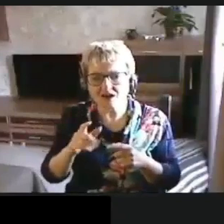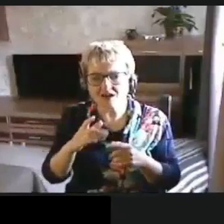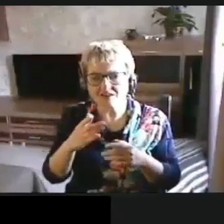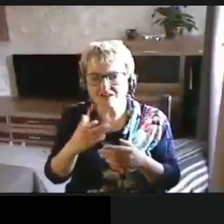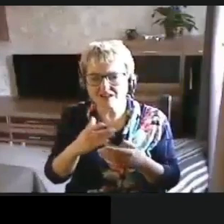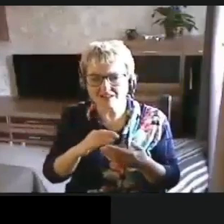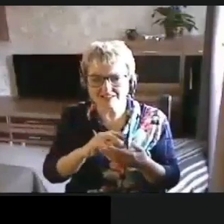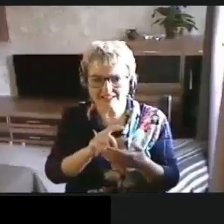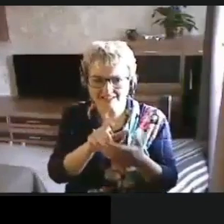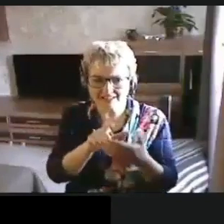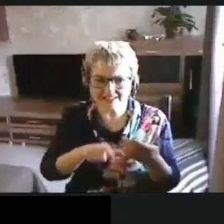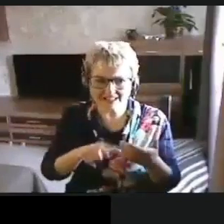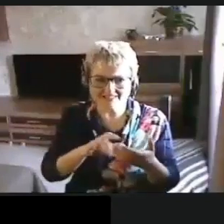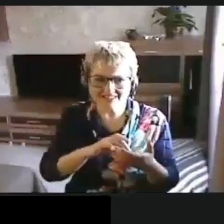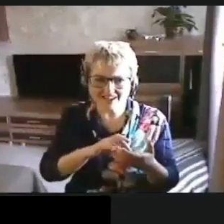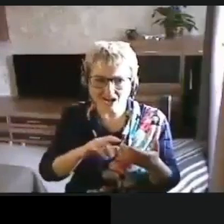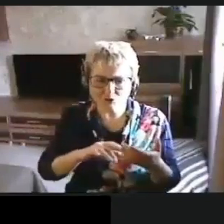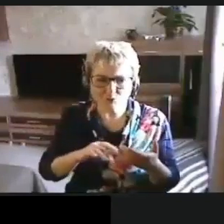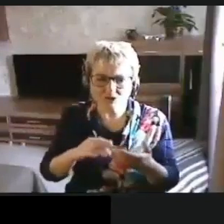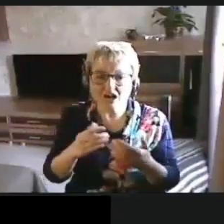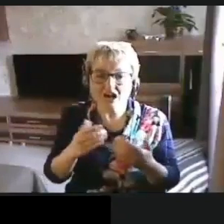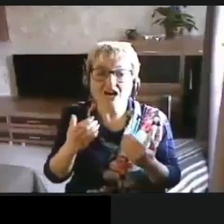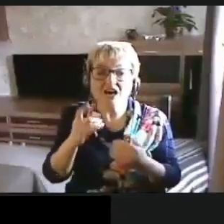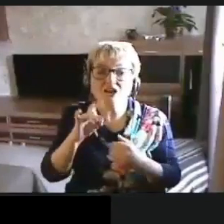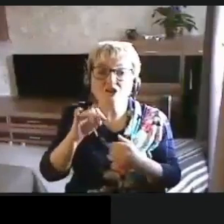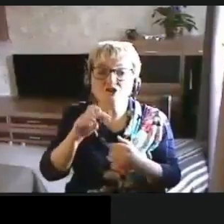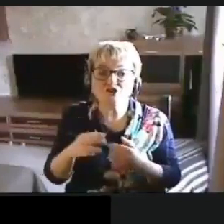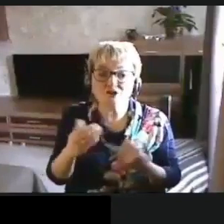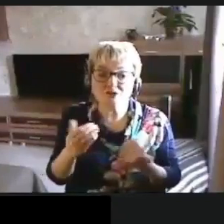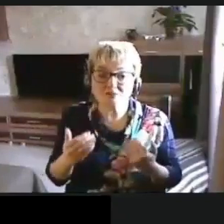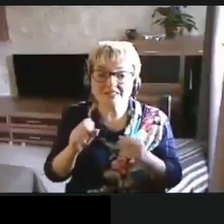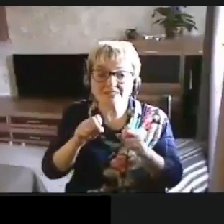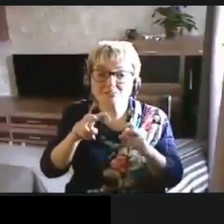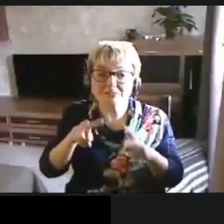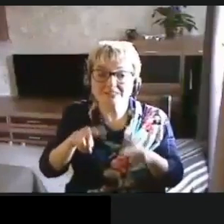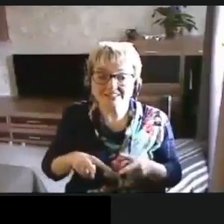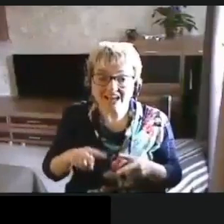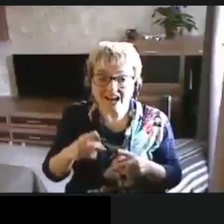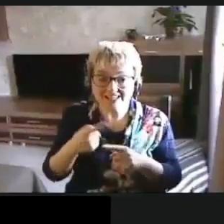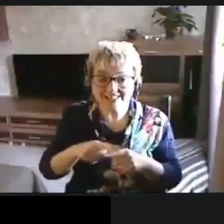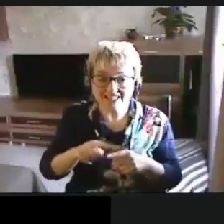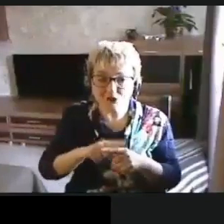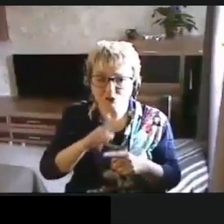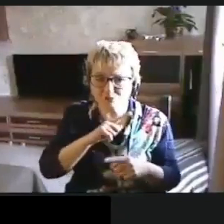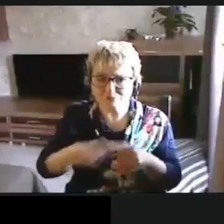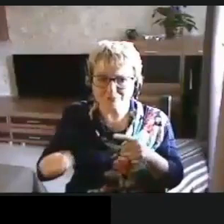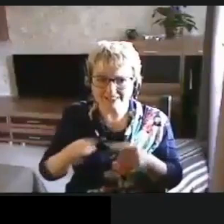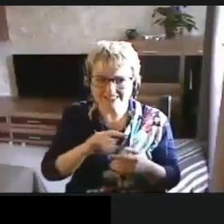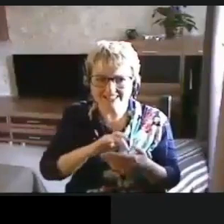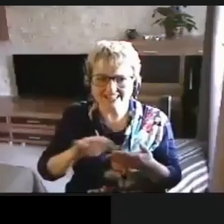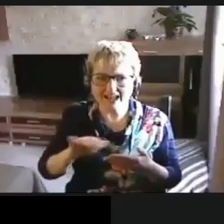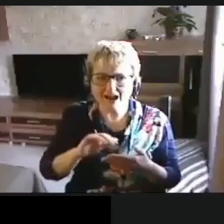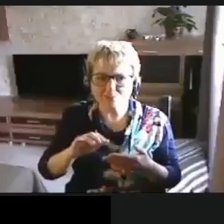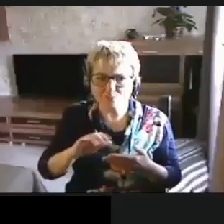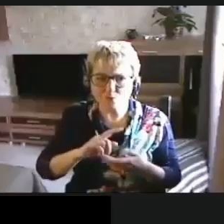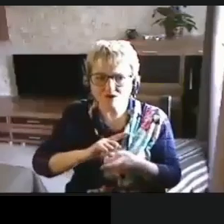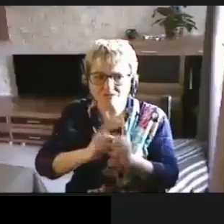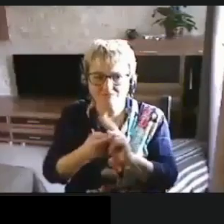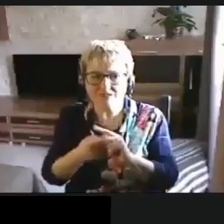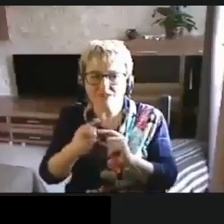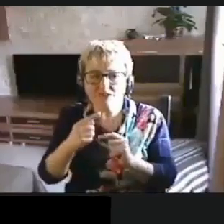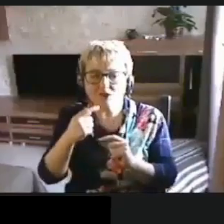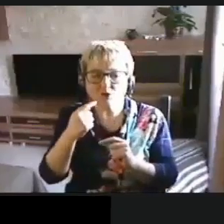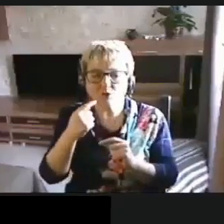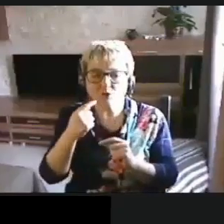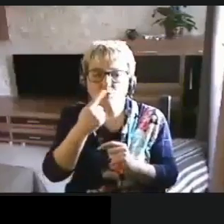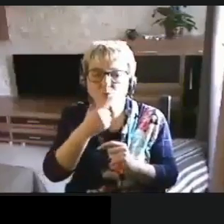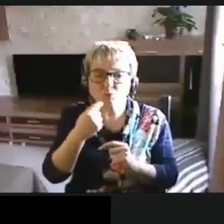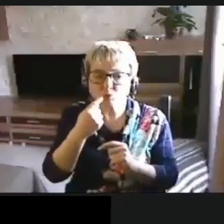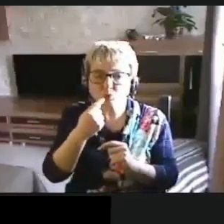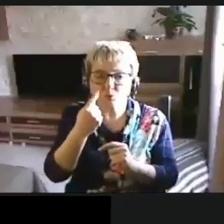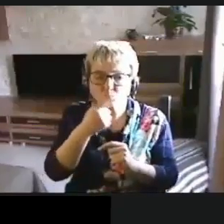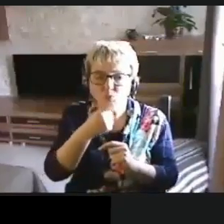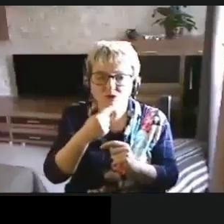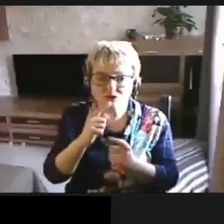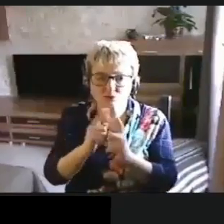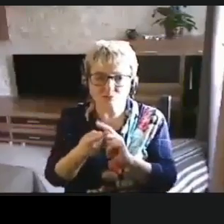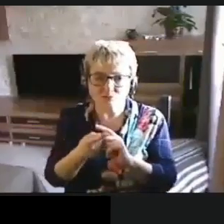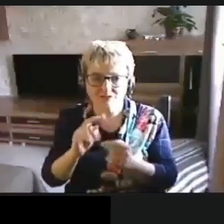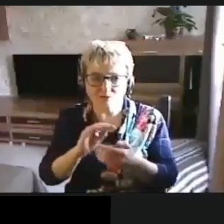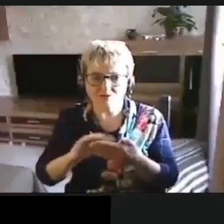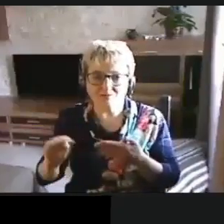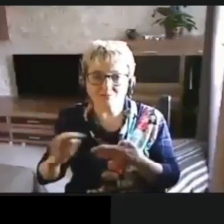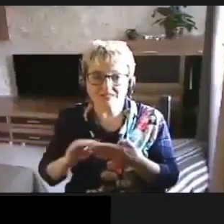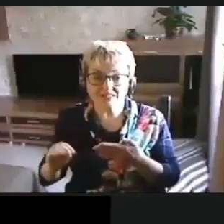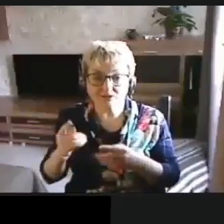небольшая, и в режиме реального времени такой специалист, который быстрым набором текста преобразует устную речь в письменную.